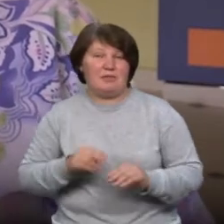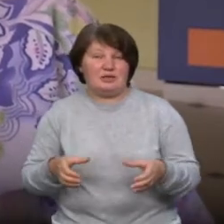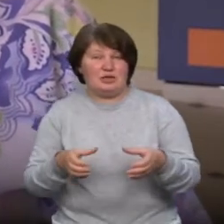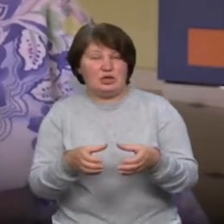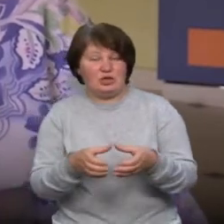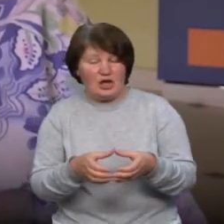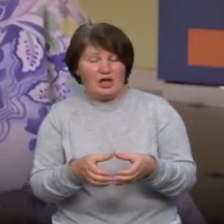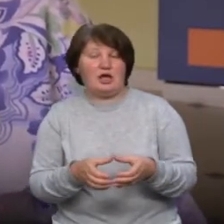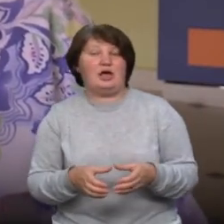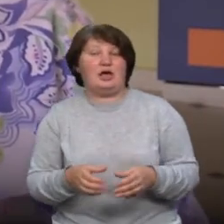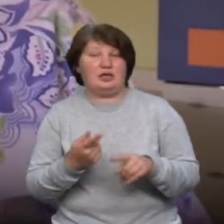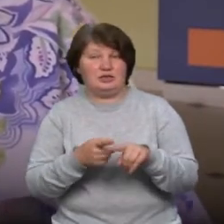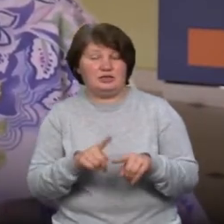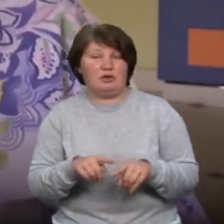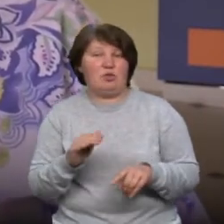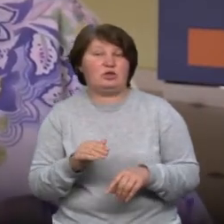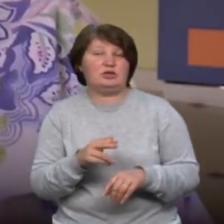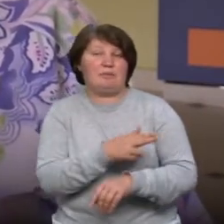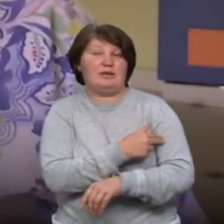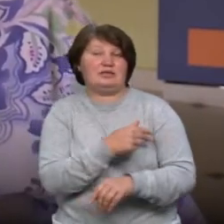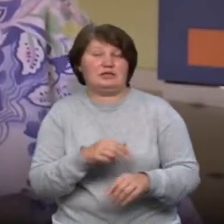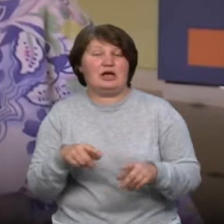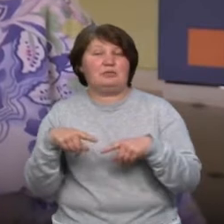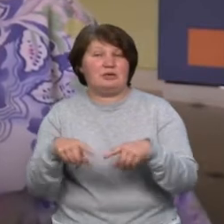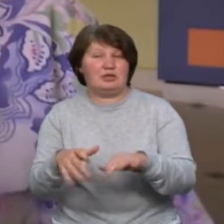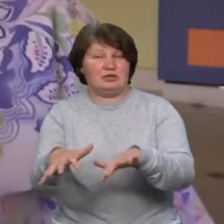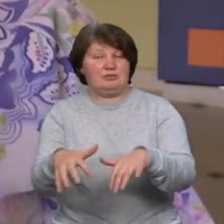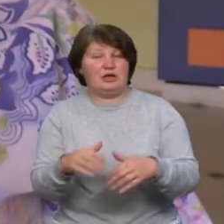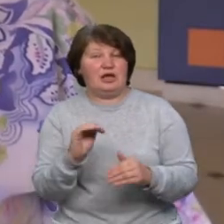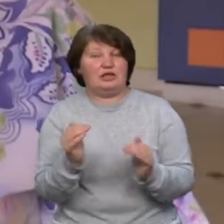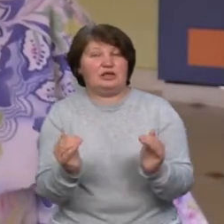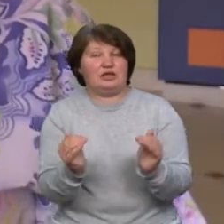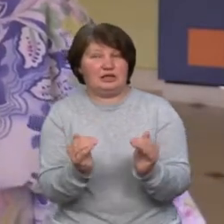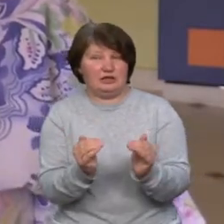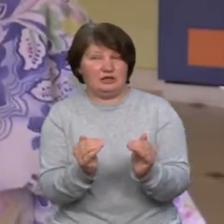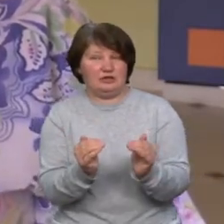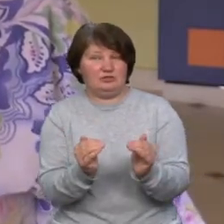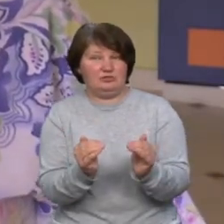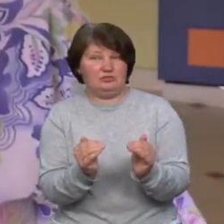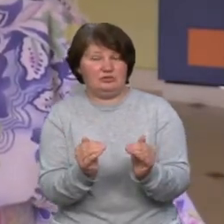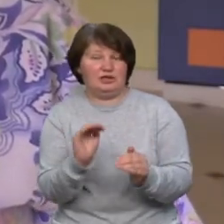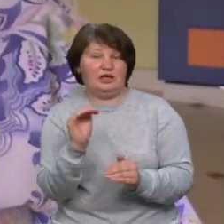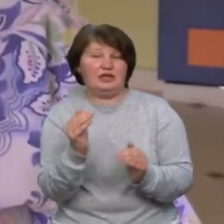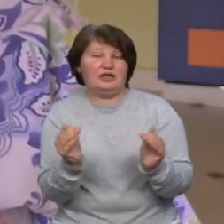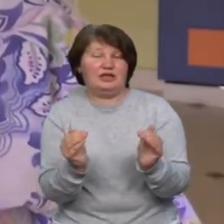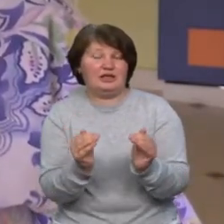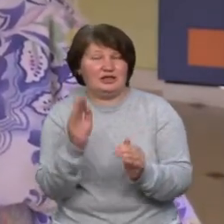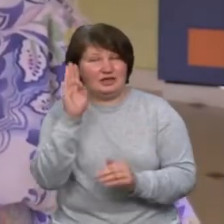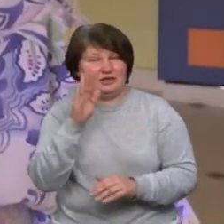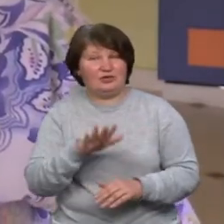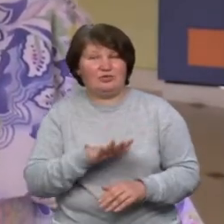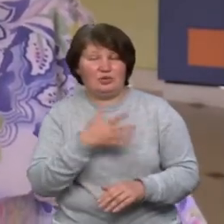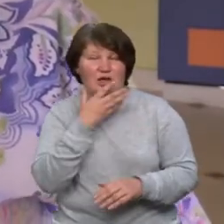молодша медсестра збігли туди і забрали звідти дитину. Дитинка була гарно